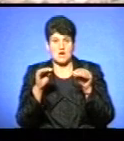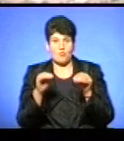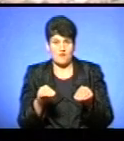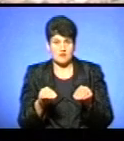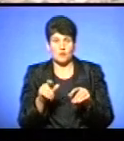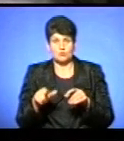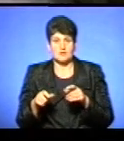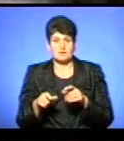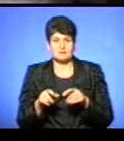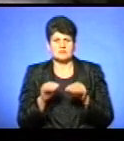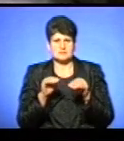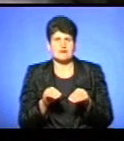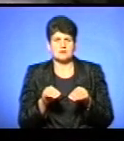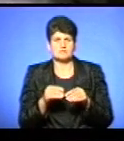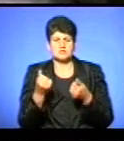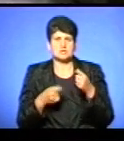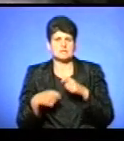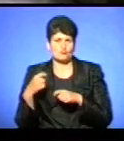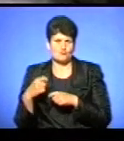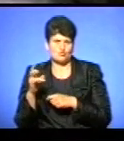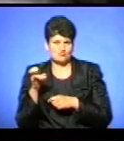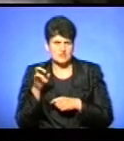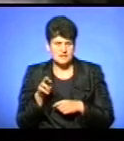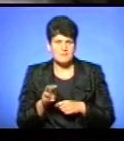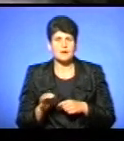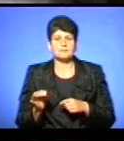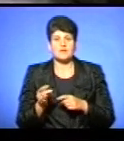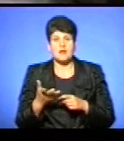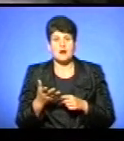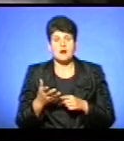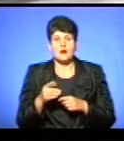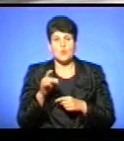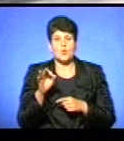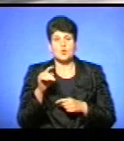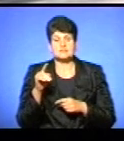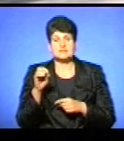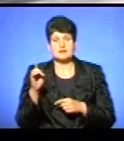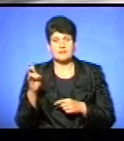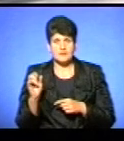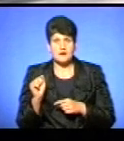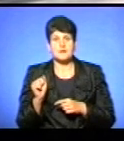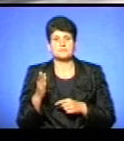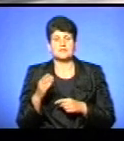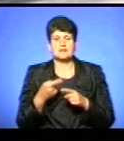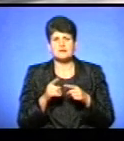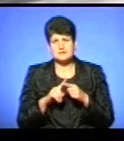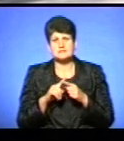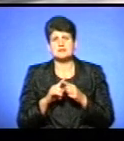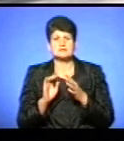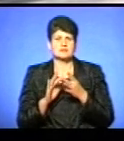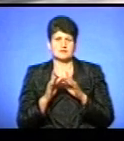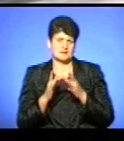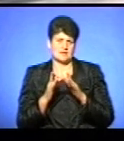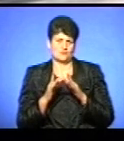порушеннями, але і в бережанах, також в Озерні ми знайшли порушення. Це фотографії з мережі також